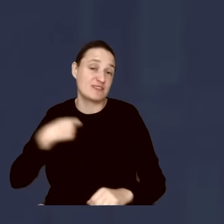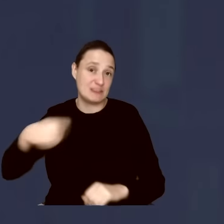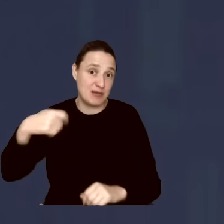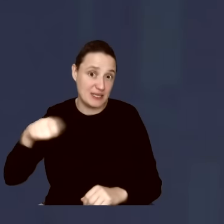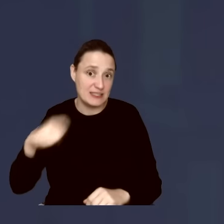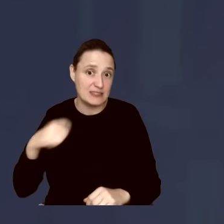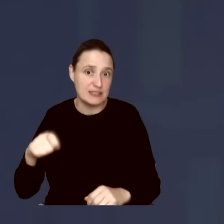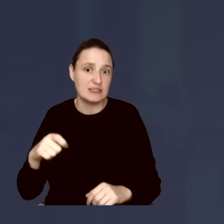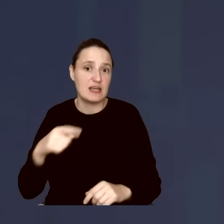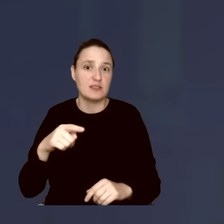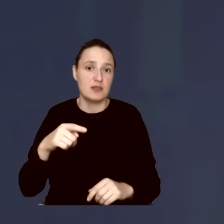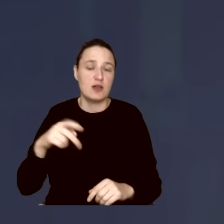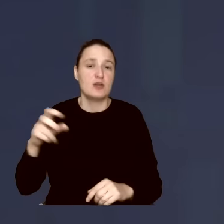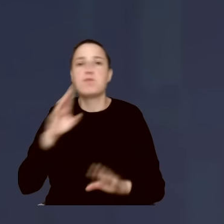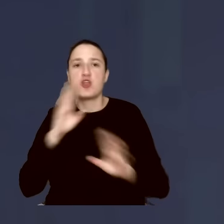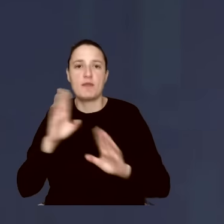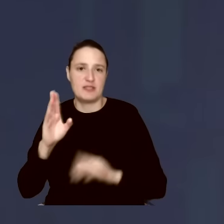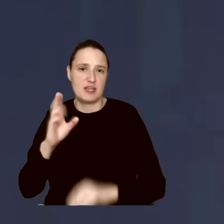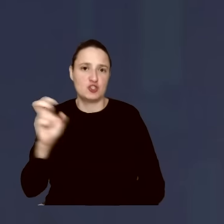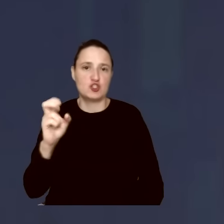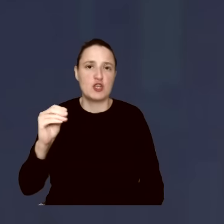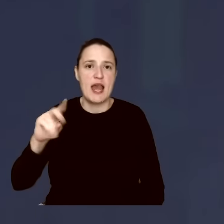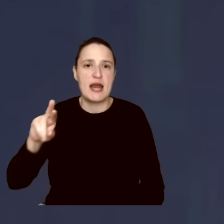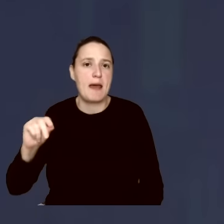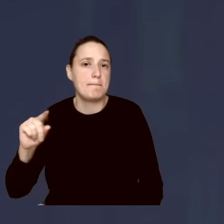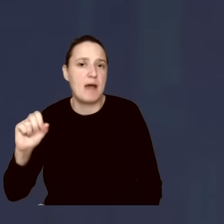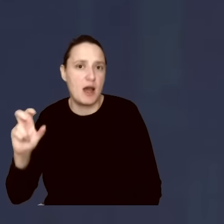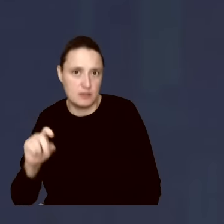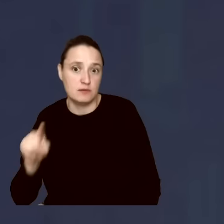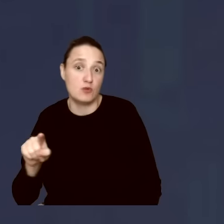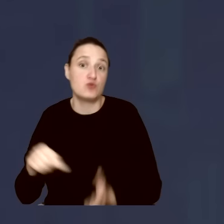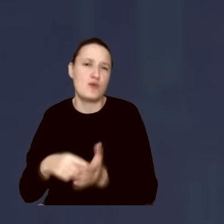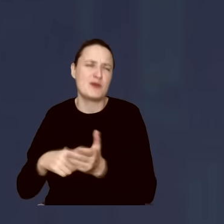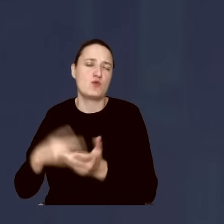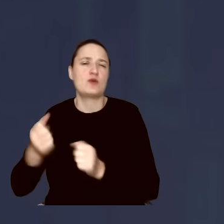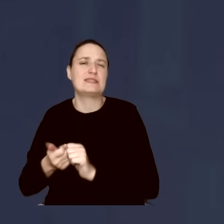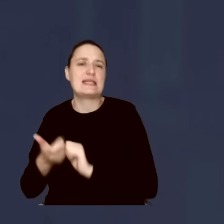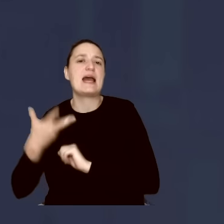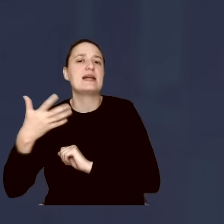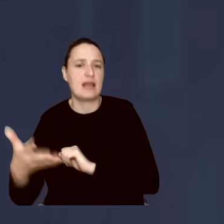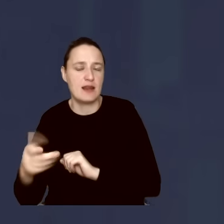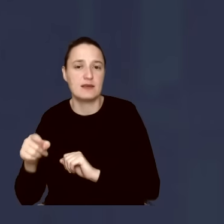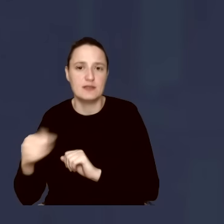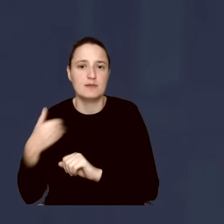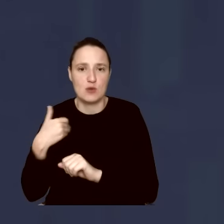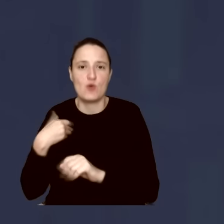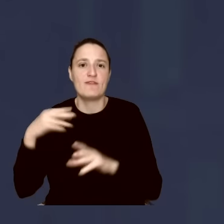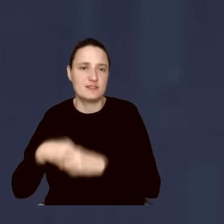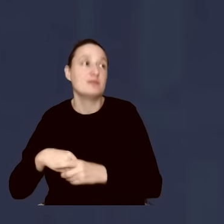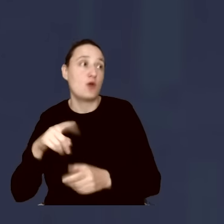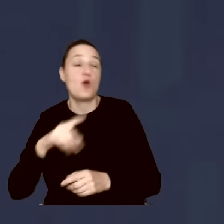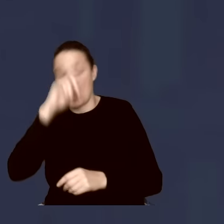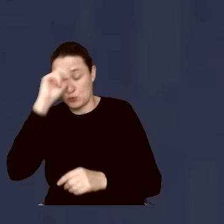odcinek Rancha, w którym Czerepach chciał również zlikwidować krzyże, ale wtedy Solujukowa i Michałowa go pogoniły, więc my mamy dzisiaj w Warszawie